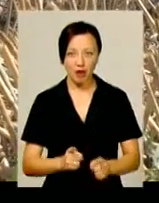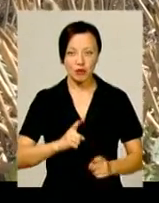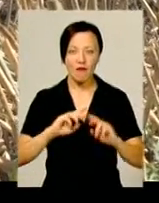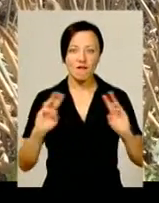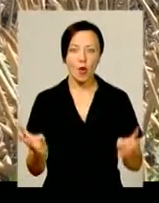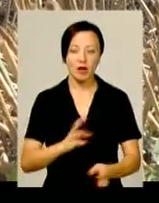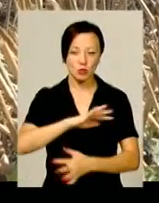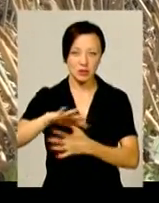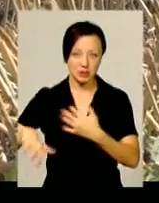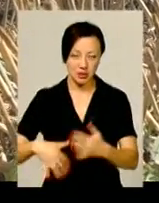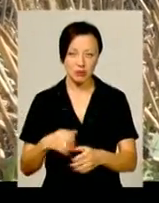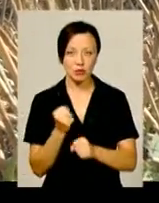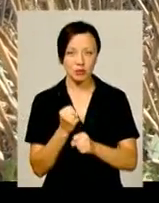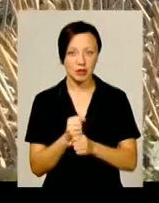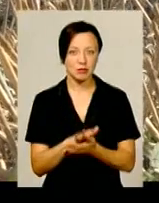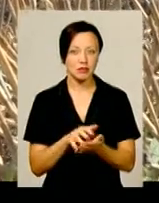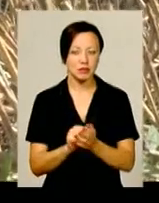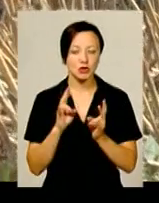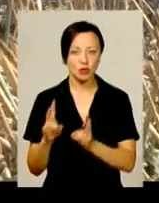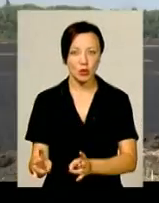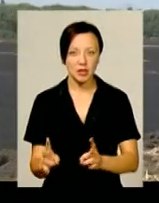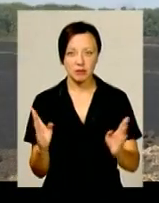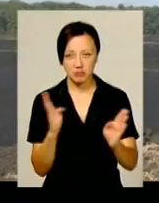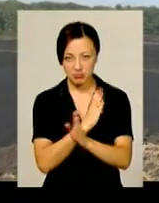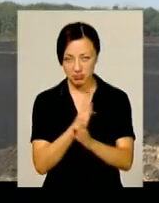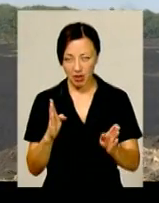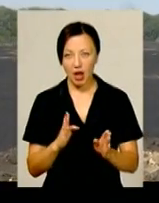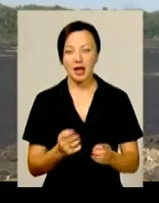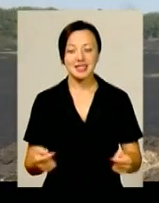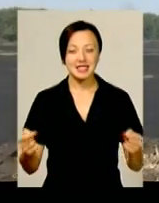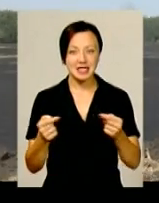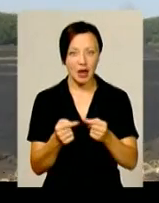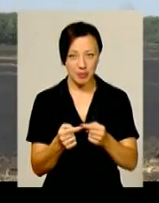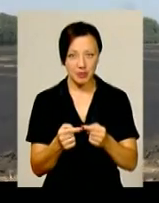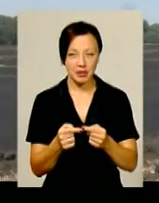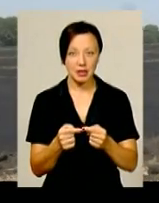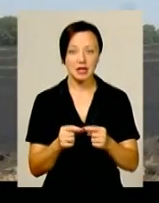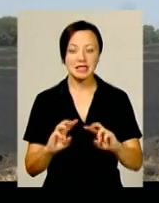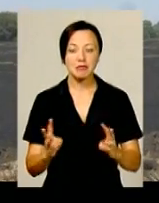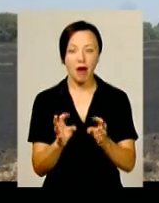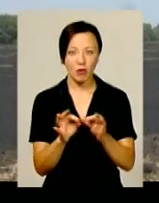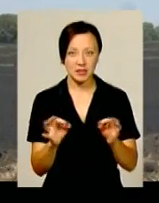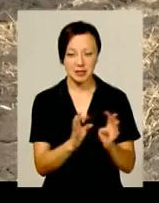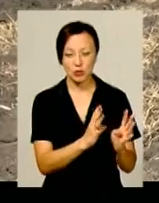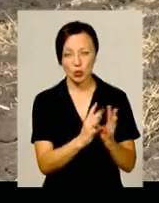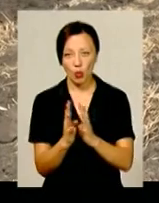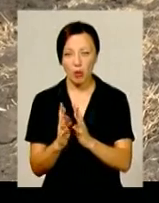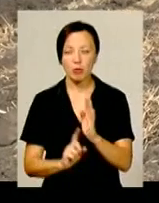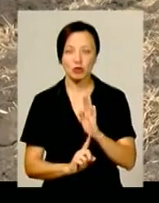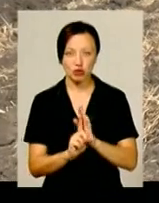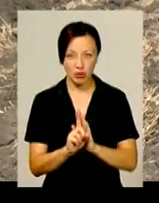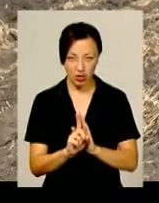стихію і завдати нещівної шкоди навколишньому середовищу. Адже саме зі спалювання стерні чи соломи